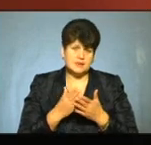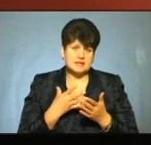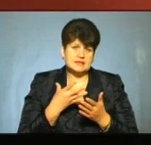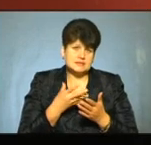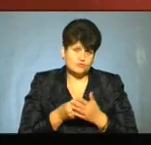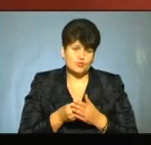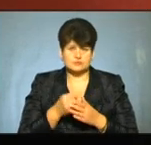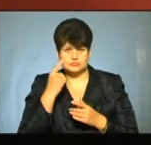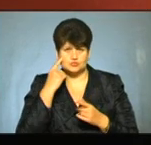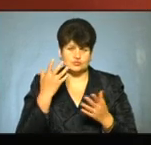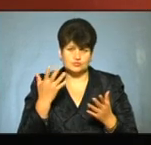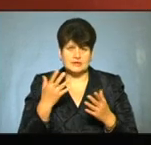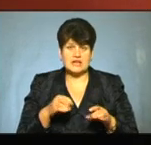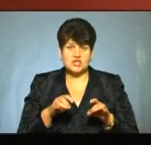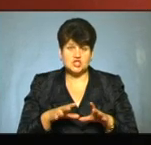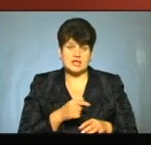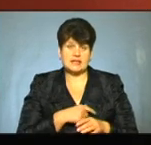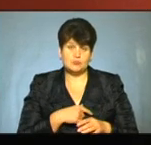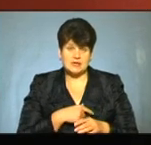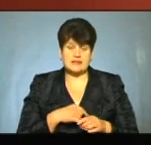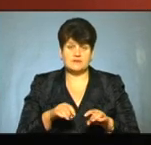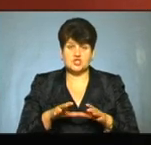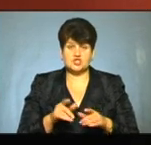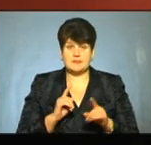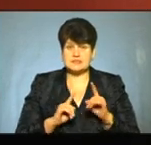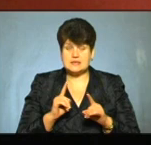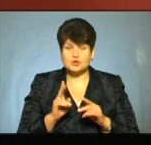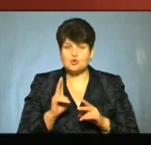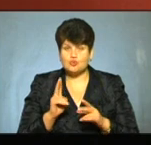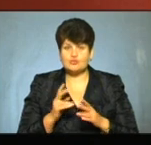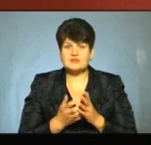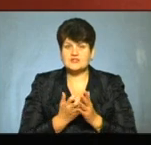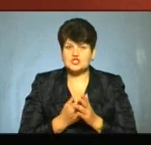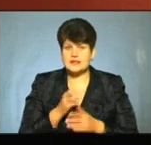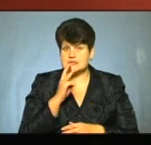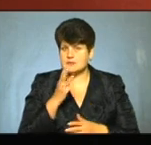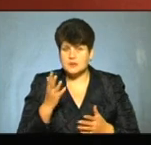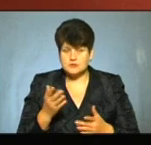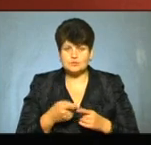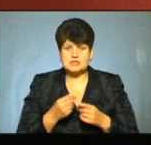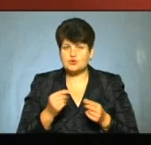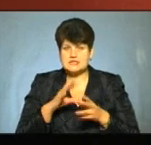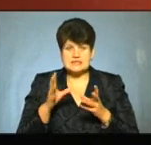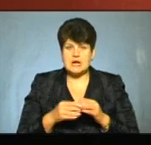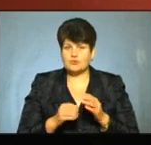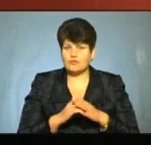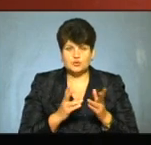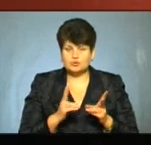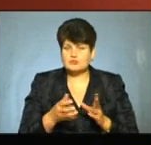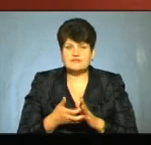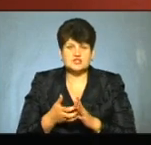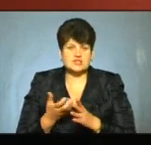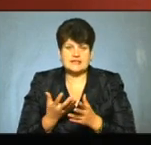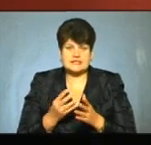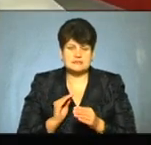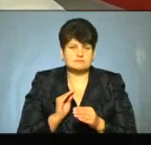власний розвиток, так? Так, рішенням депутатів, рішенням сесії, рішенням громади. Ну, комусь не вистачає на заробітну плату, бо це кошти загального фонду. Комусь не вистачає